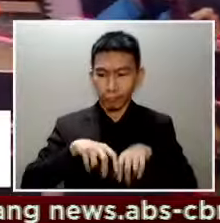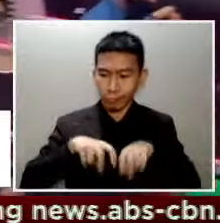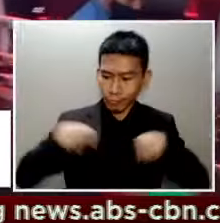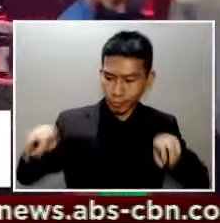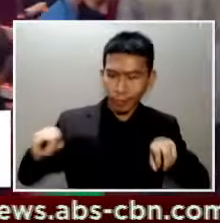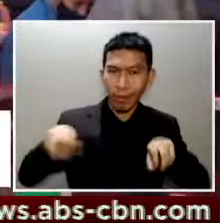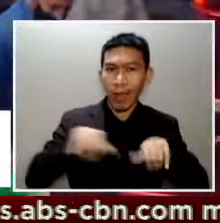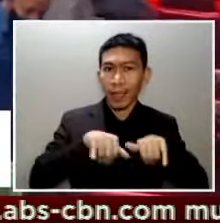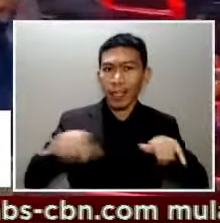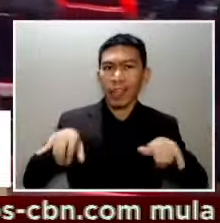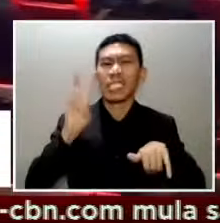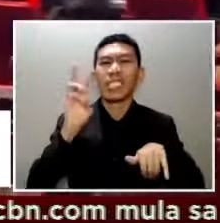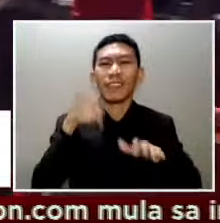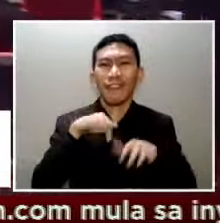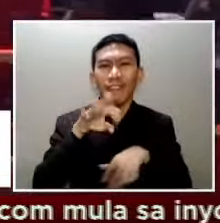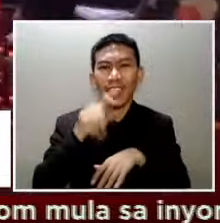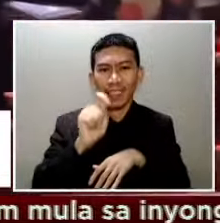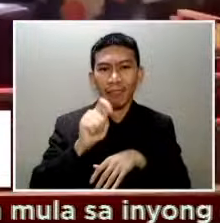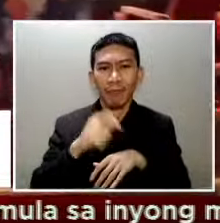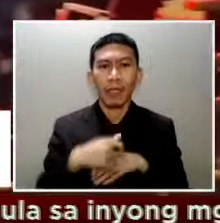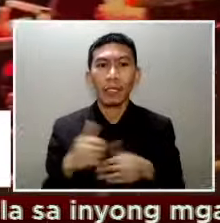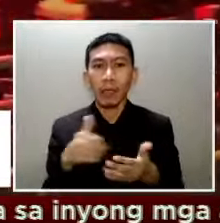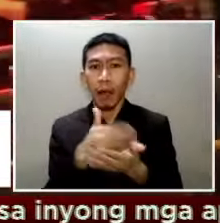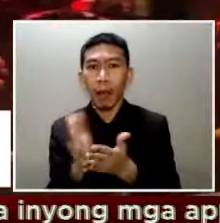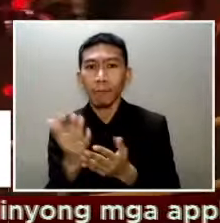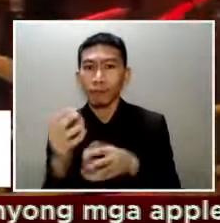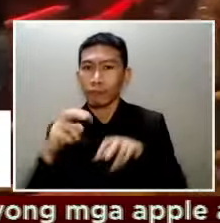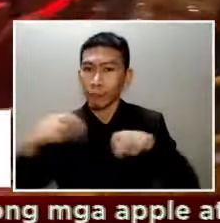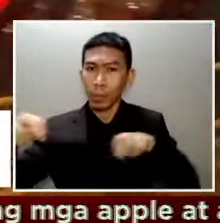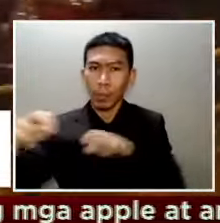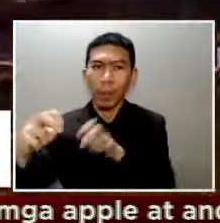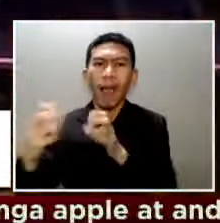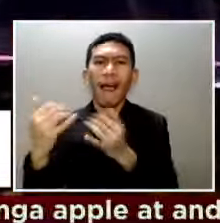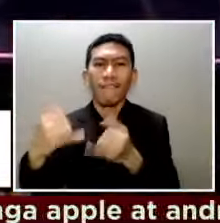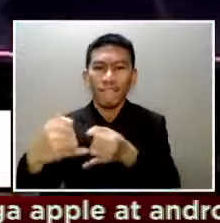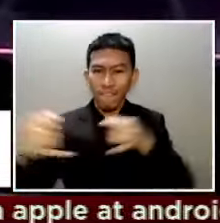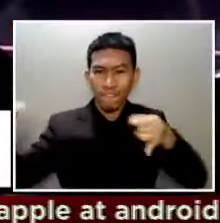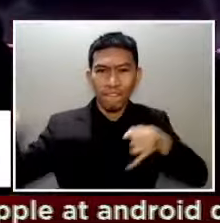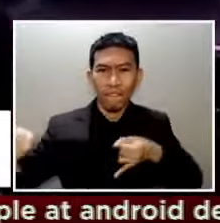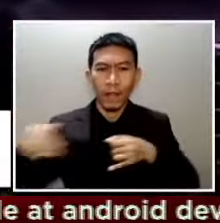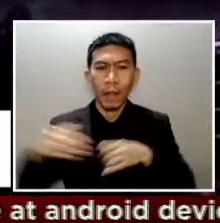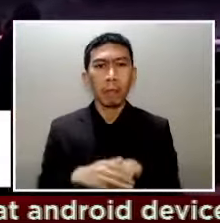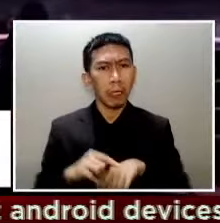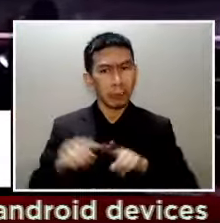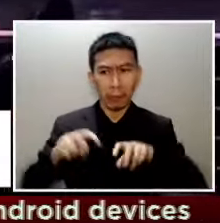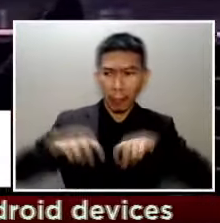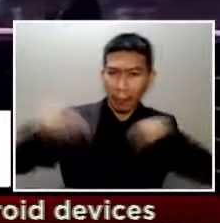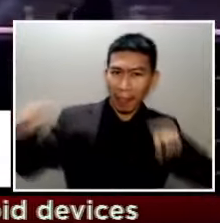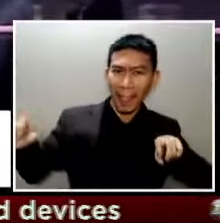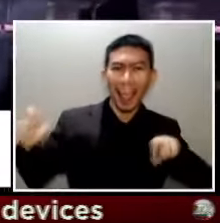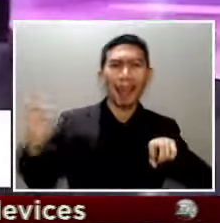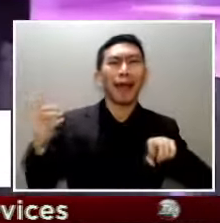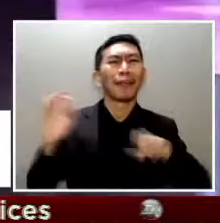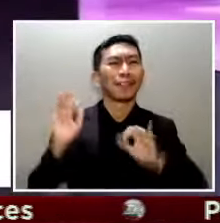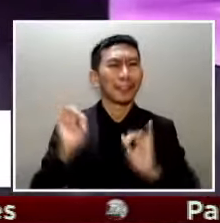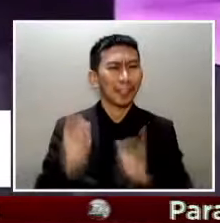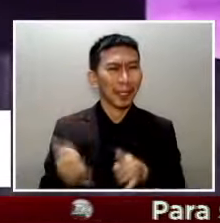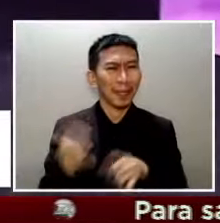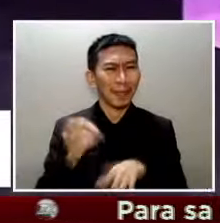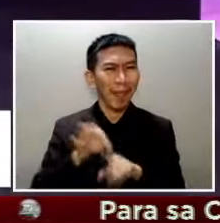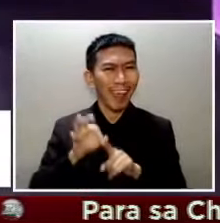at ang ilang section binakuran. Pero kahit magkakalayo, hindi nito napigilan ang pagsigaw ng fans para sa mga